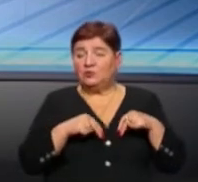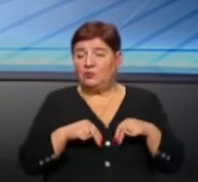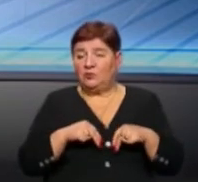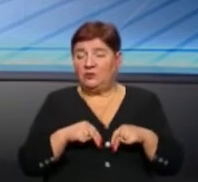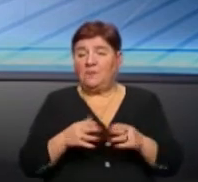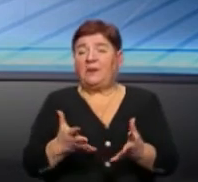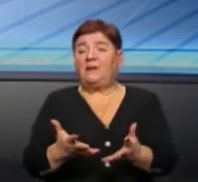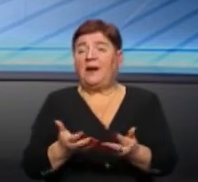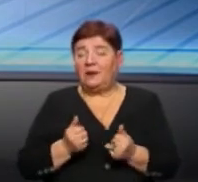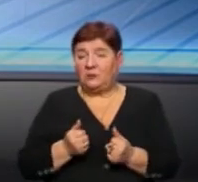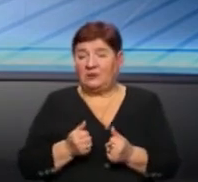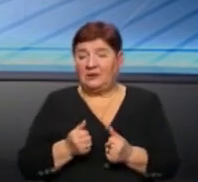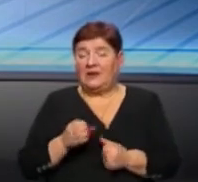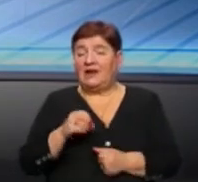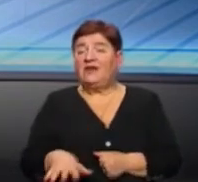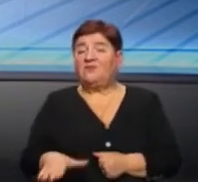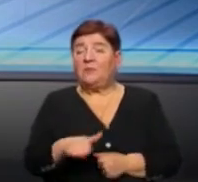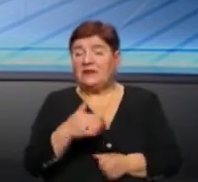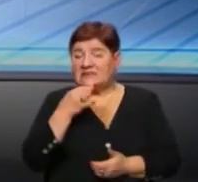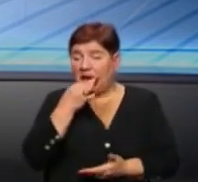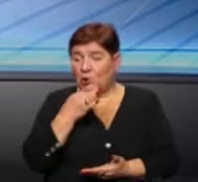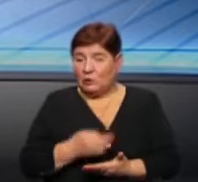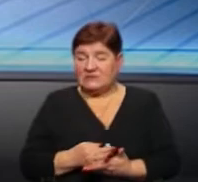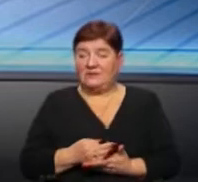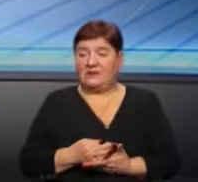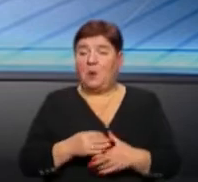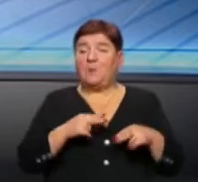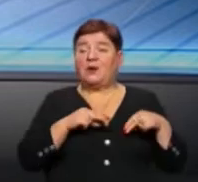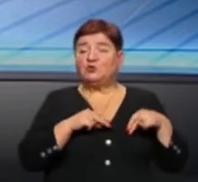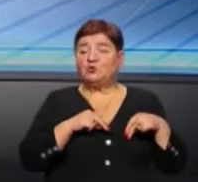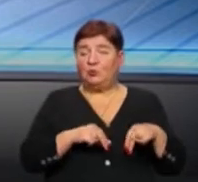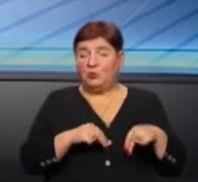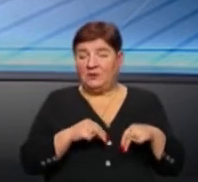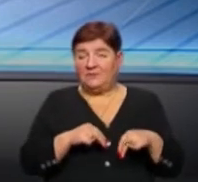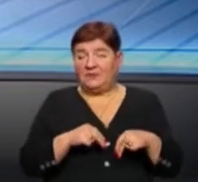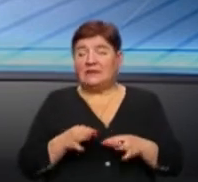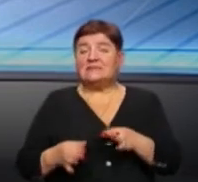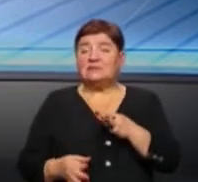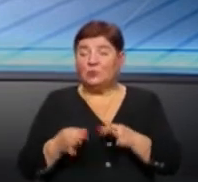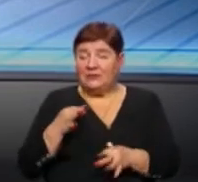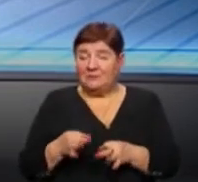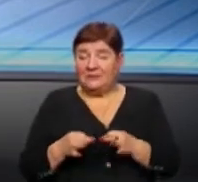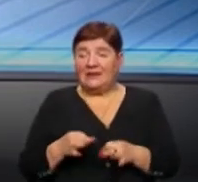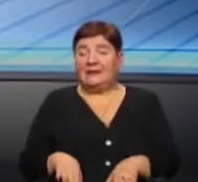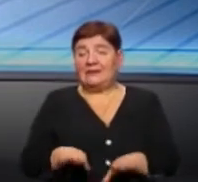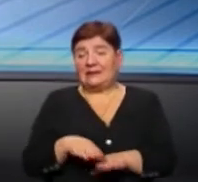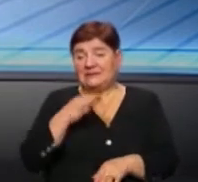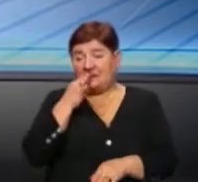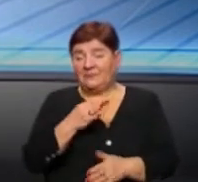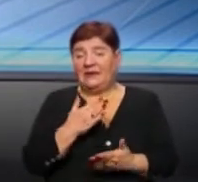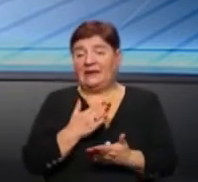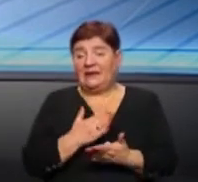переймають європейський досвід, працюють з суддями, скажімо так,